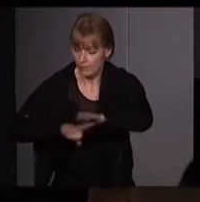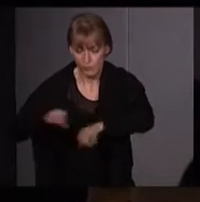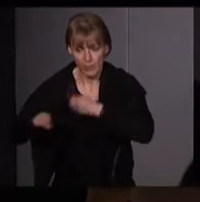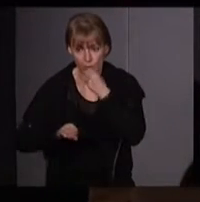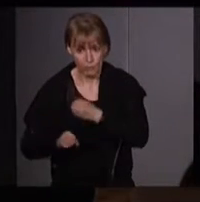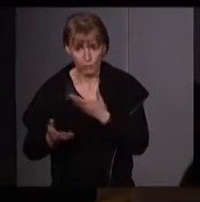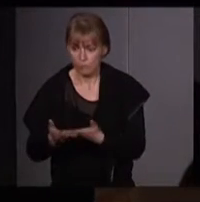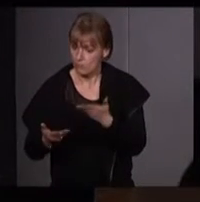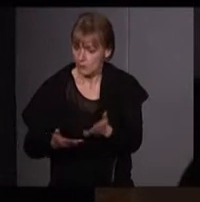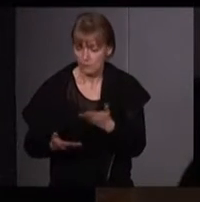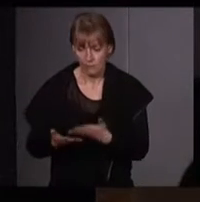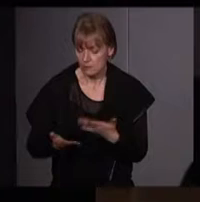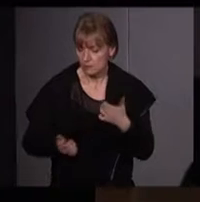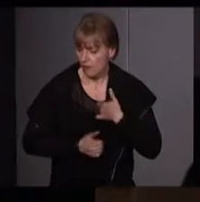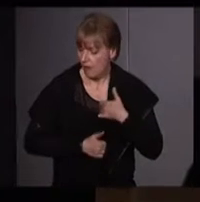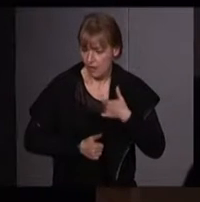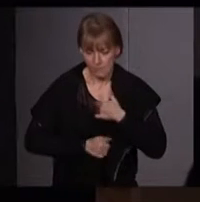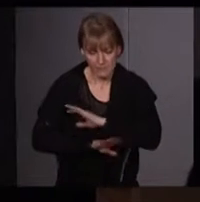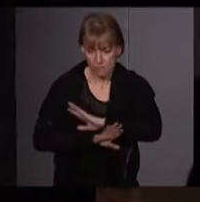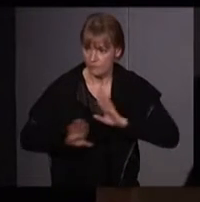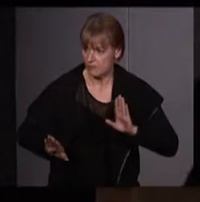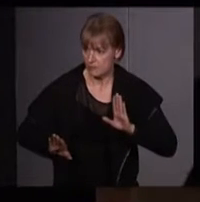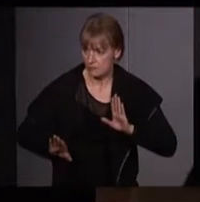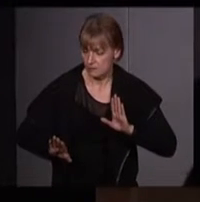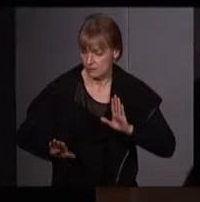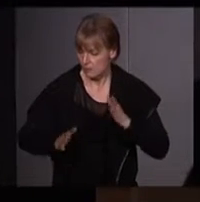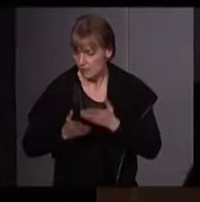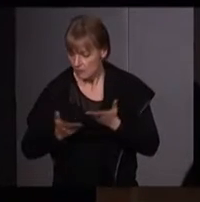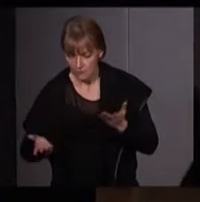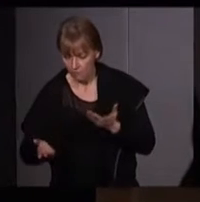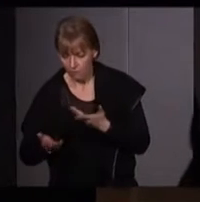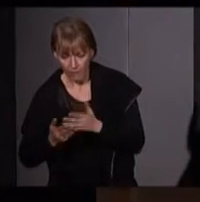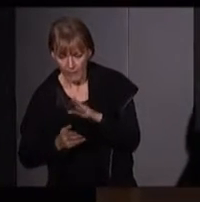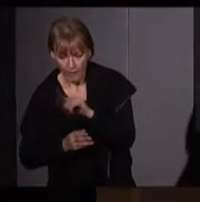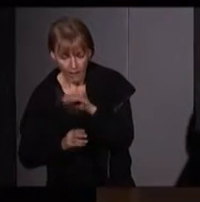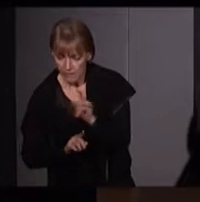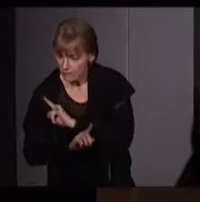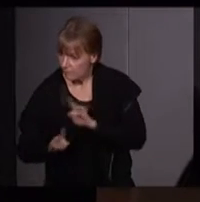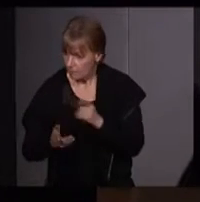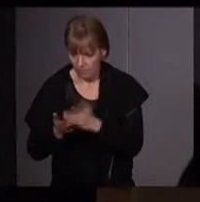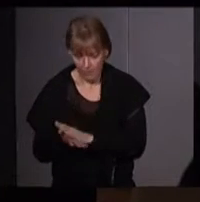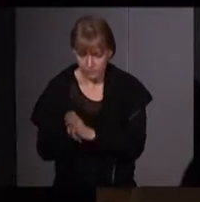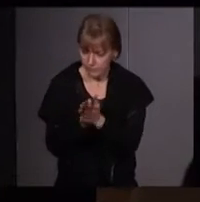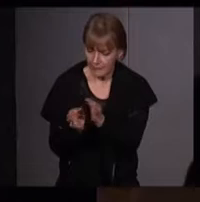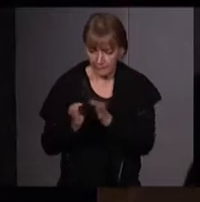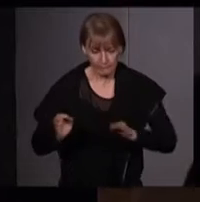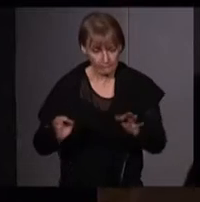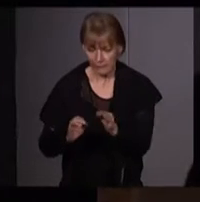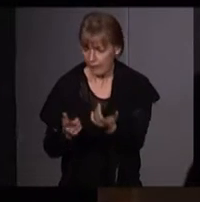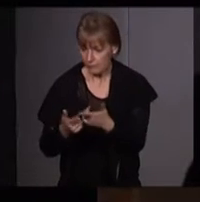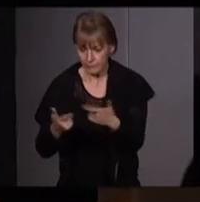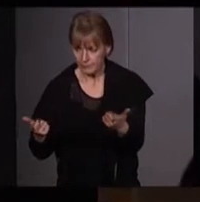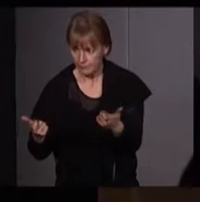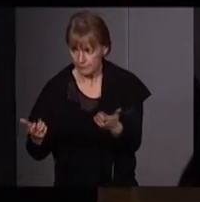propriétés de la base militaire, ni même de l'armée ou de la RAF. Elles sont à nouveau terres communes. Donc pas